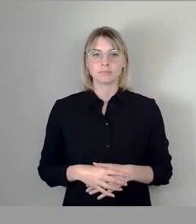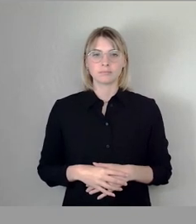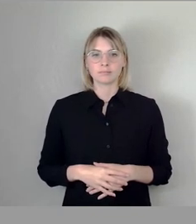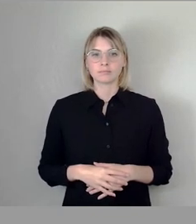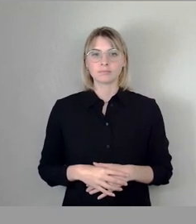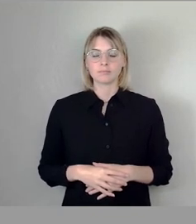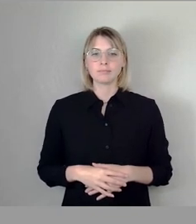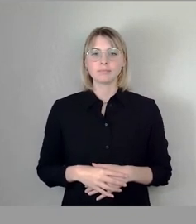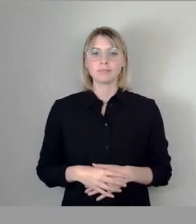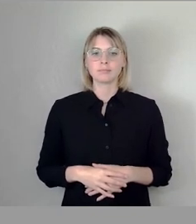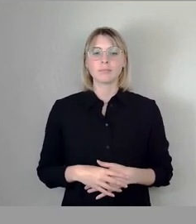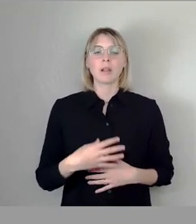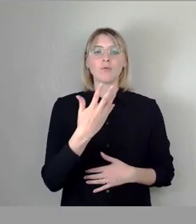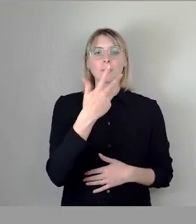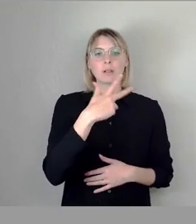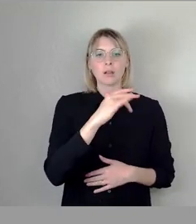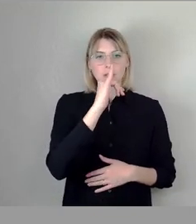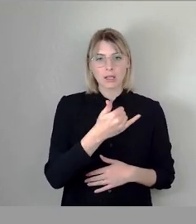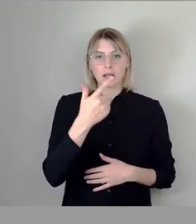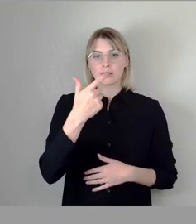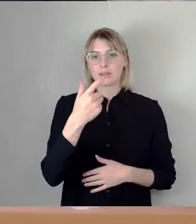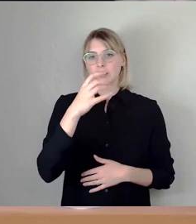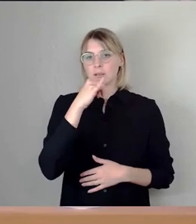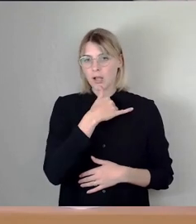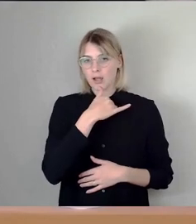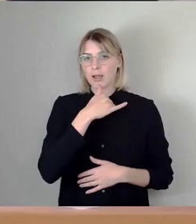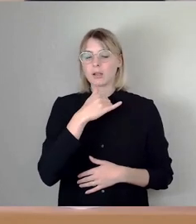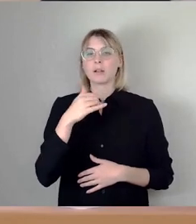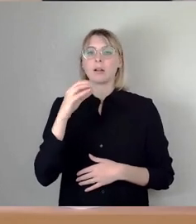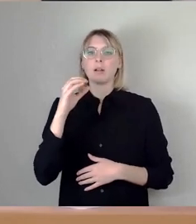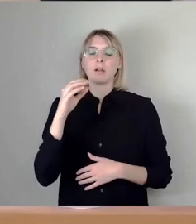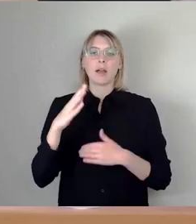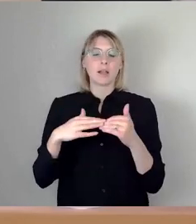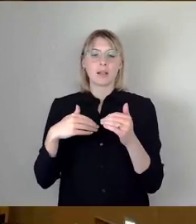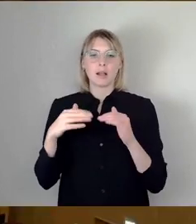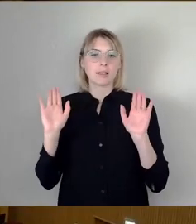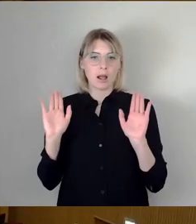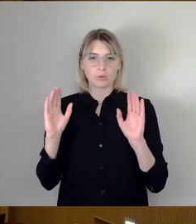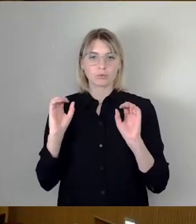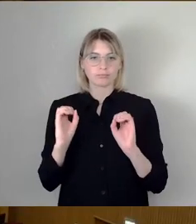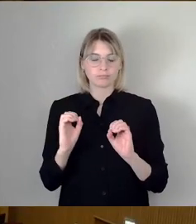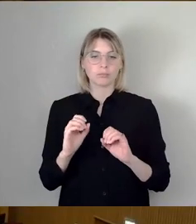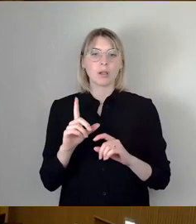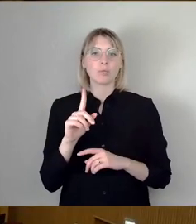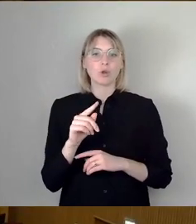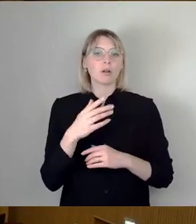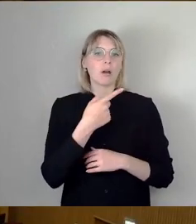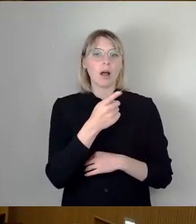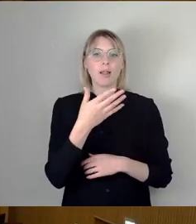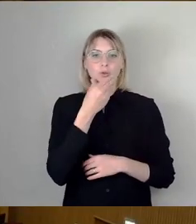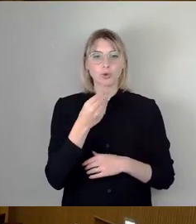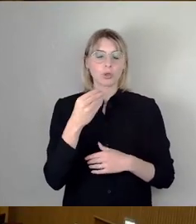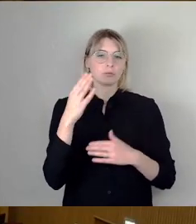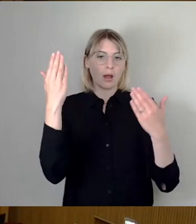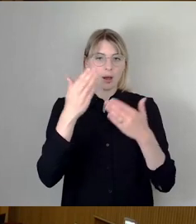Das hätte mit 35 Ja, 20 Nein eine Mehrheit gefunden. Ich wünsche allen einen schönen Abend und wir sehen